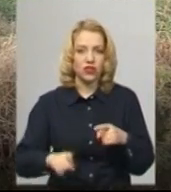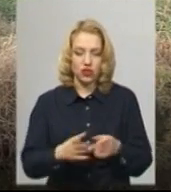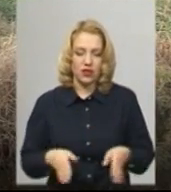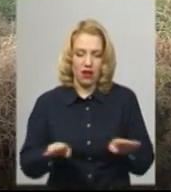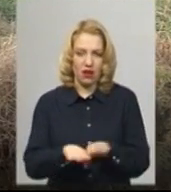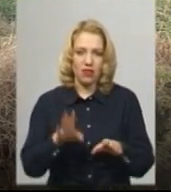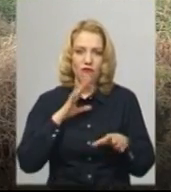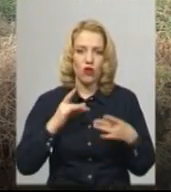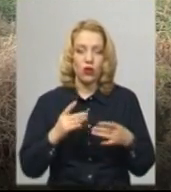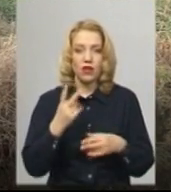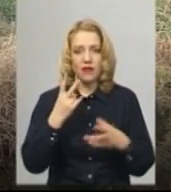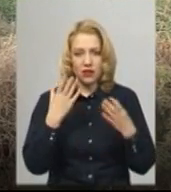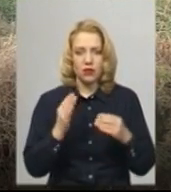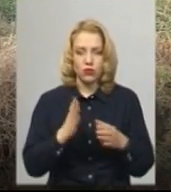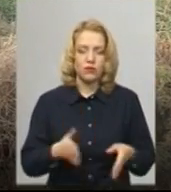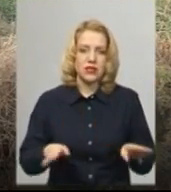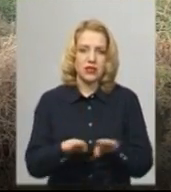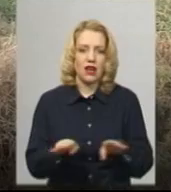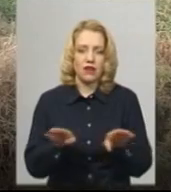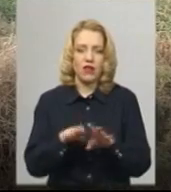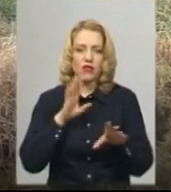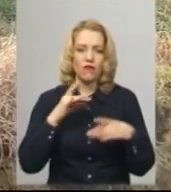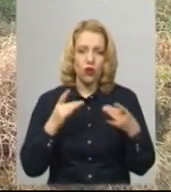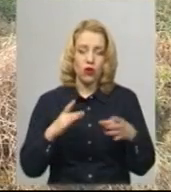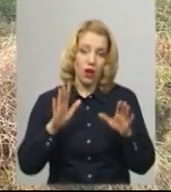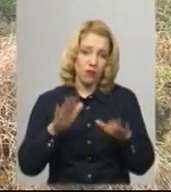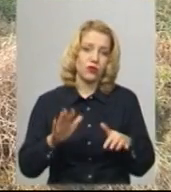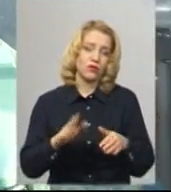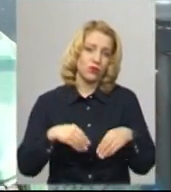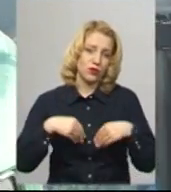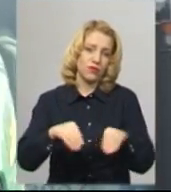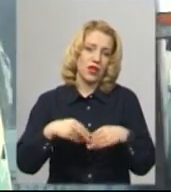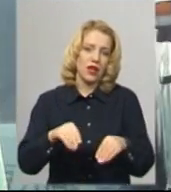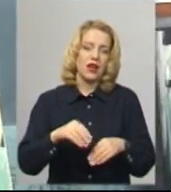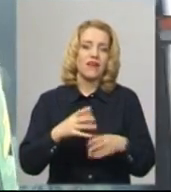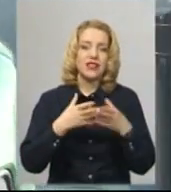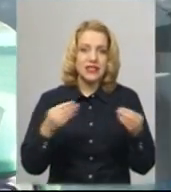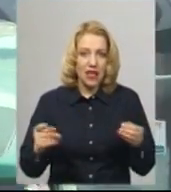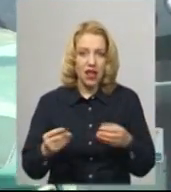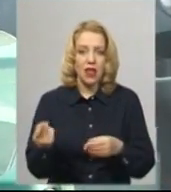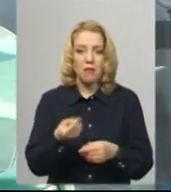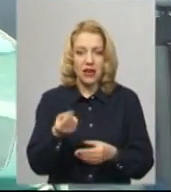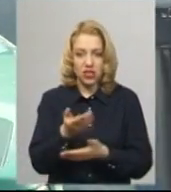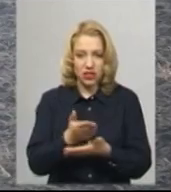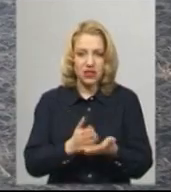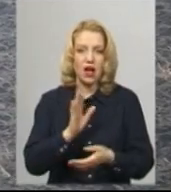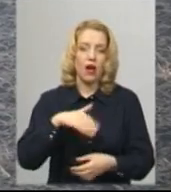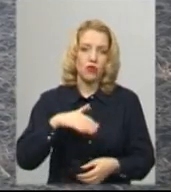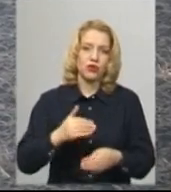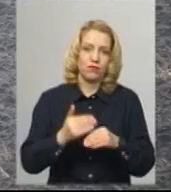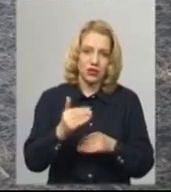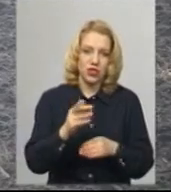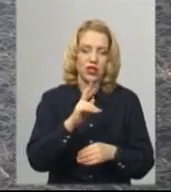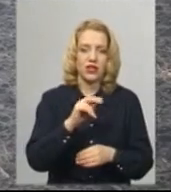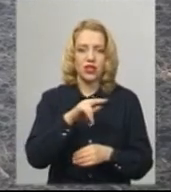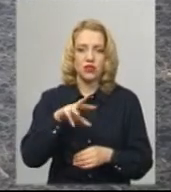ще будемо закрити вологу і будемо одразу приступати. От там перша яра пшниця, а потім ячмінь. Тракторист господарства з 20-літнім стажем каже, не пам